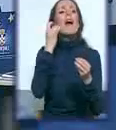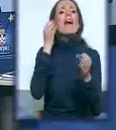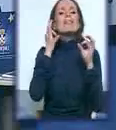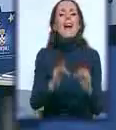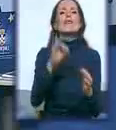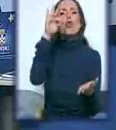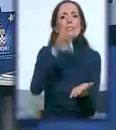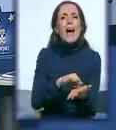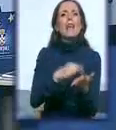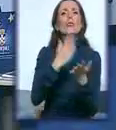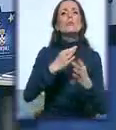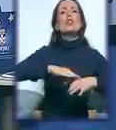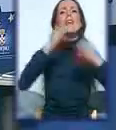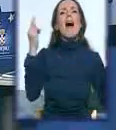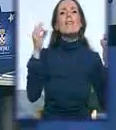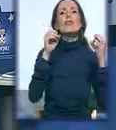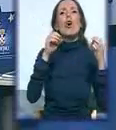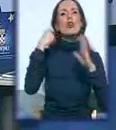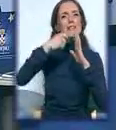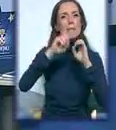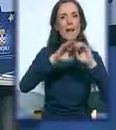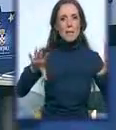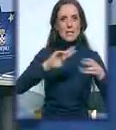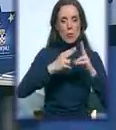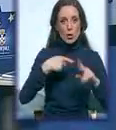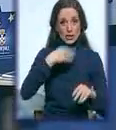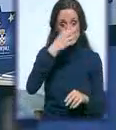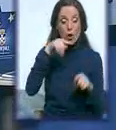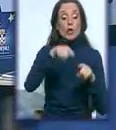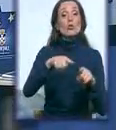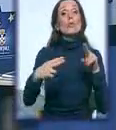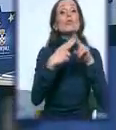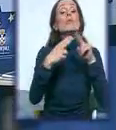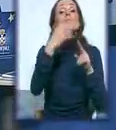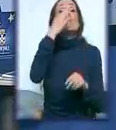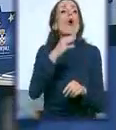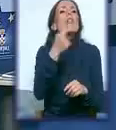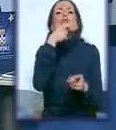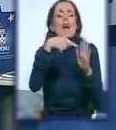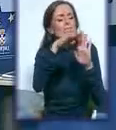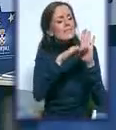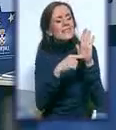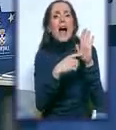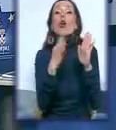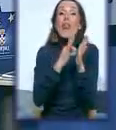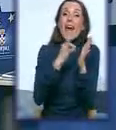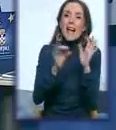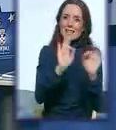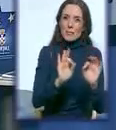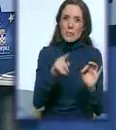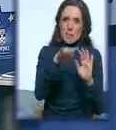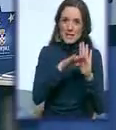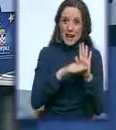imanje emisije Upoznate nas bolje, gdje ćemo vas upoznati bolje sa zakonom ili ti nasratom zakona i sa onim što će suprvo desiti,